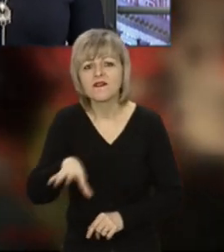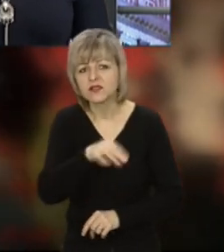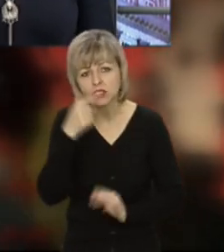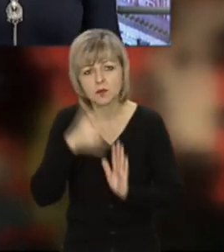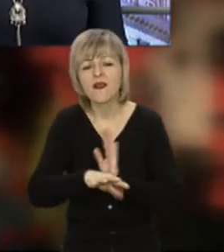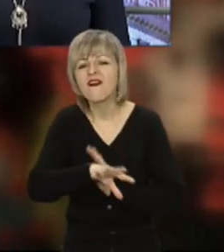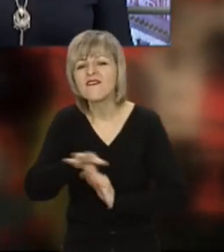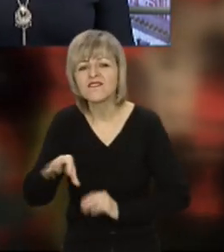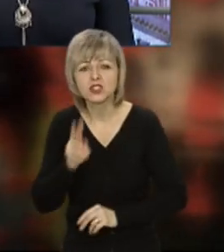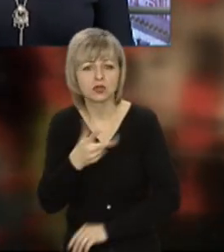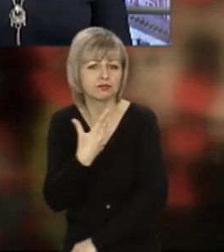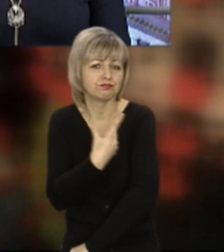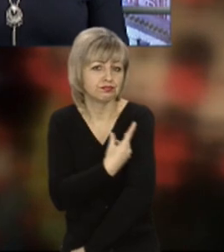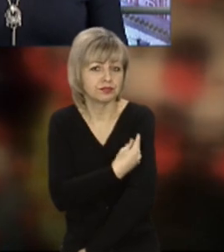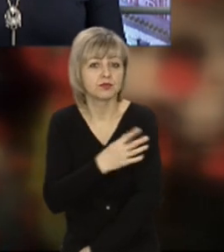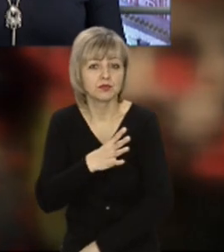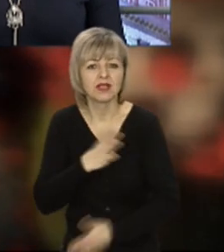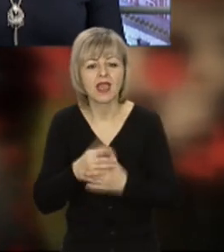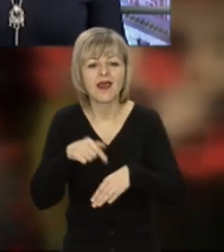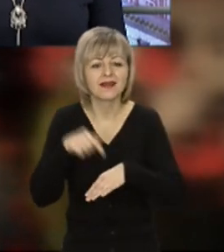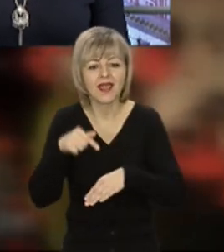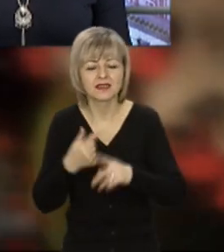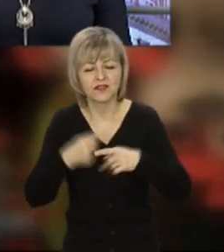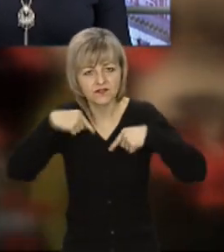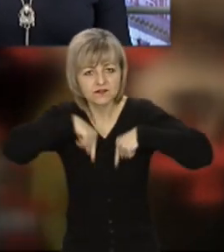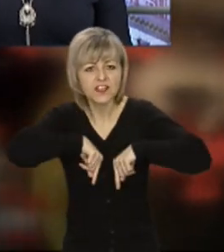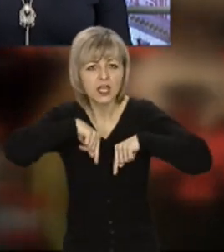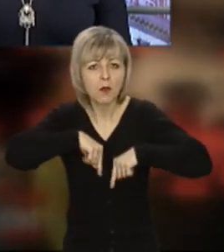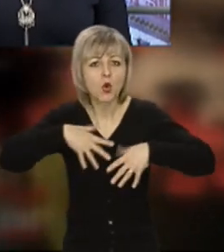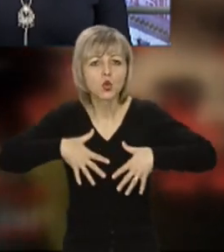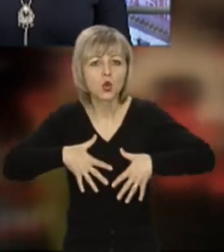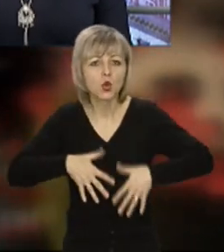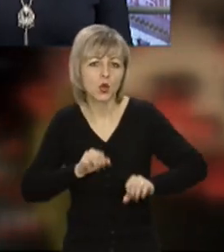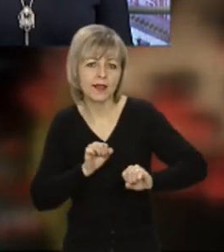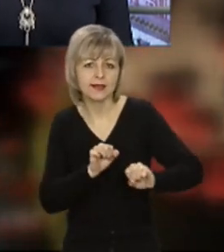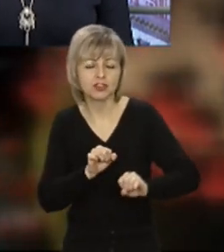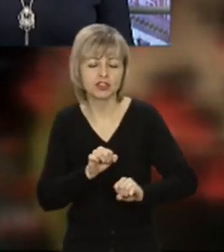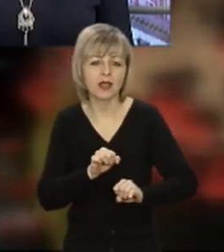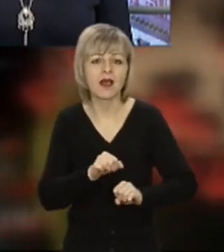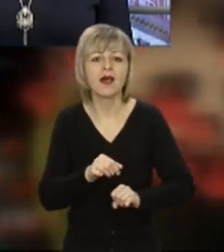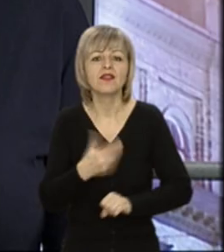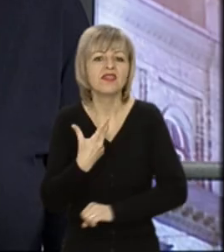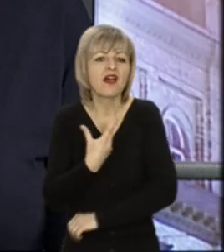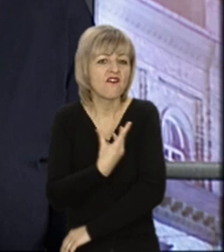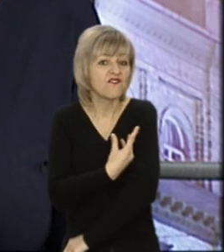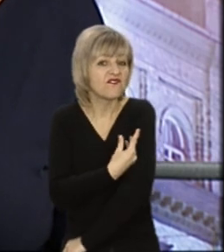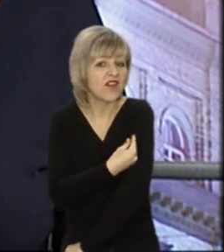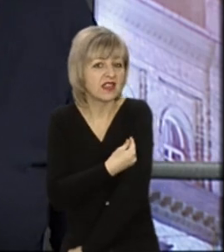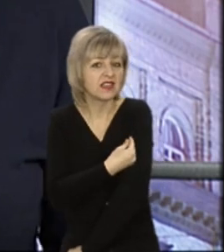всі після вакцин є реакція. Це іменологічна реакція організму на введення